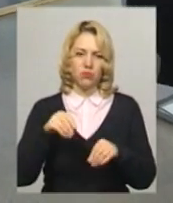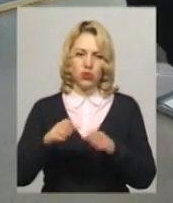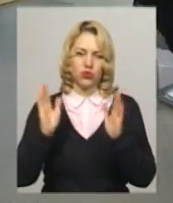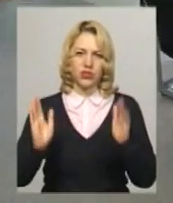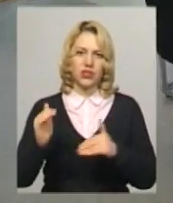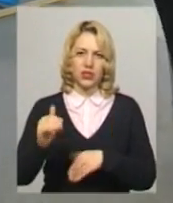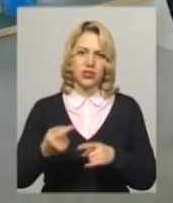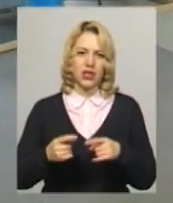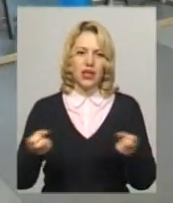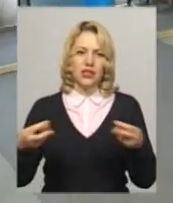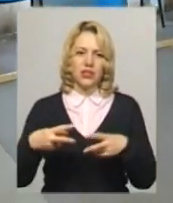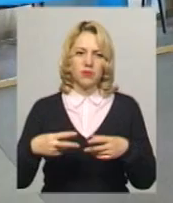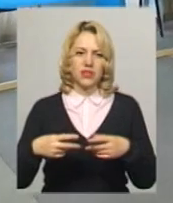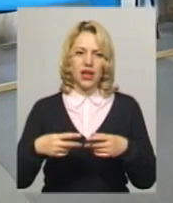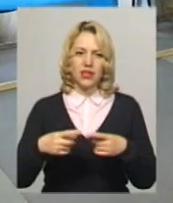Їх на спеціальній дільниці дві.